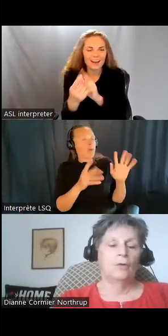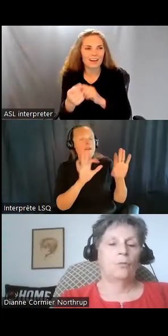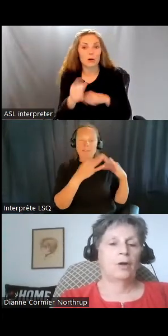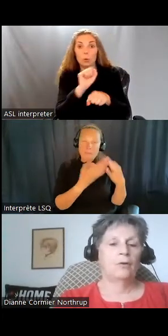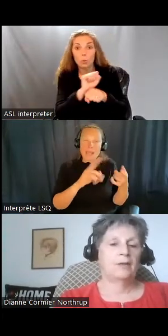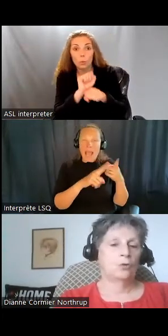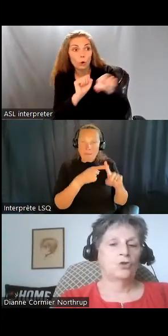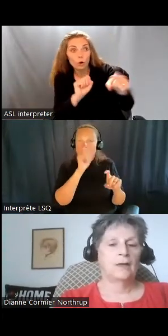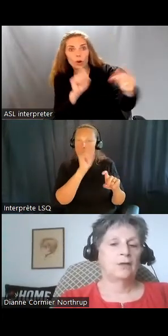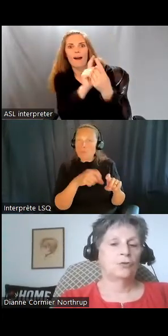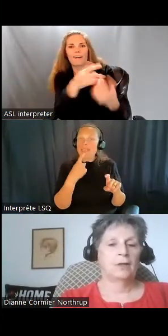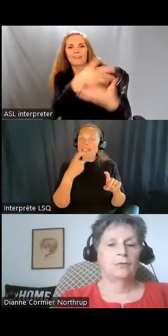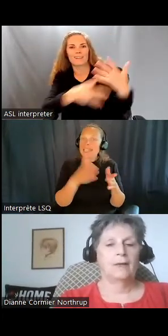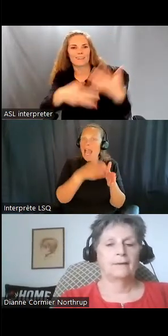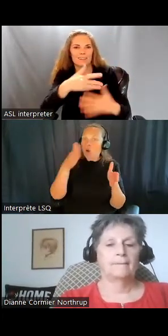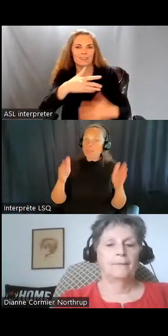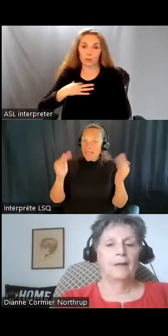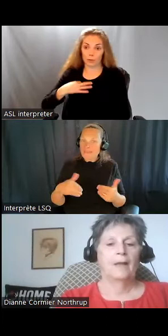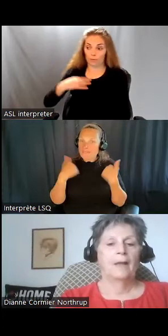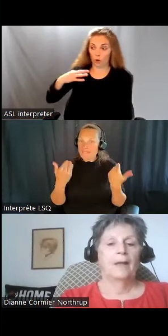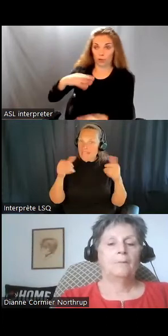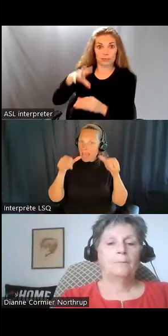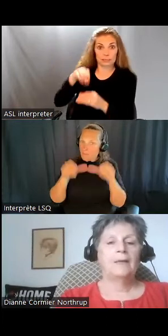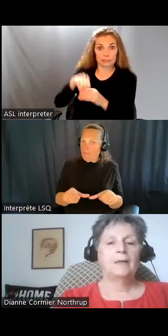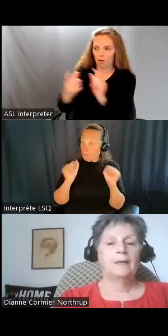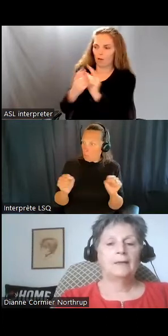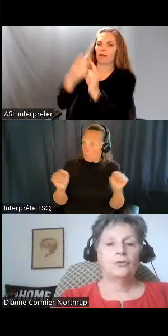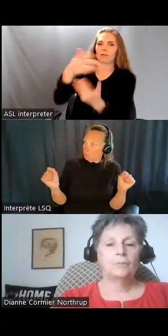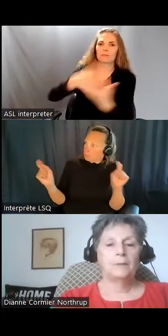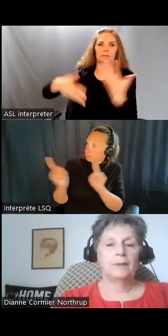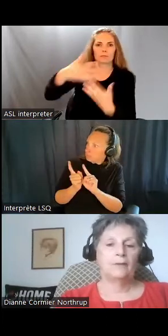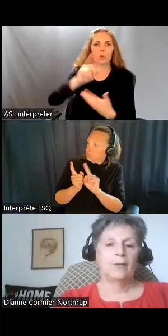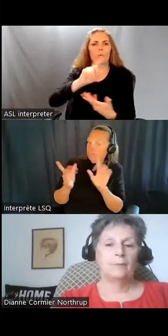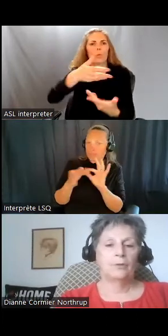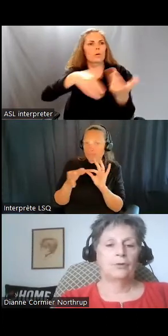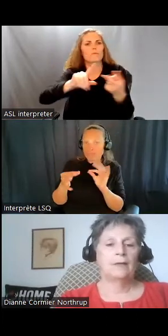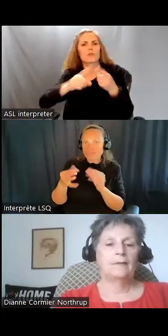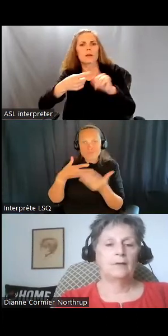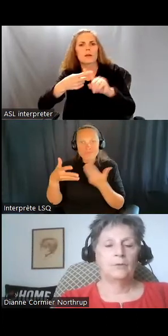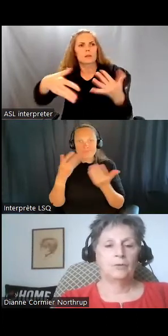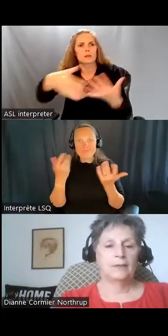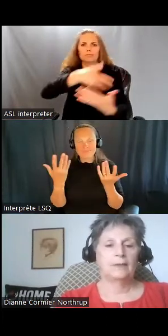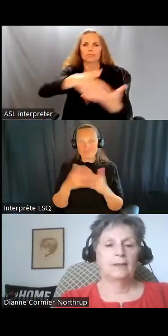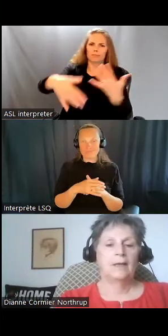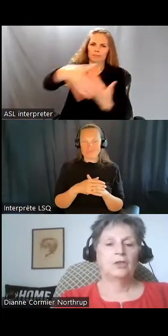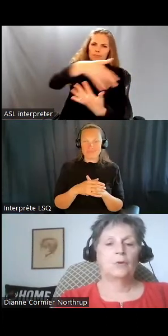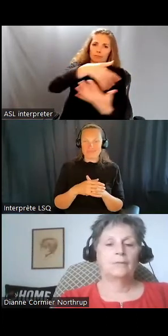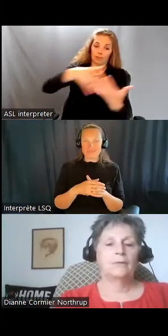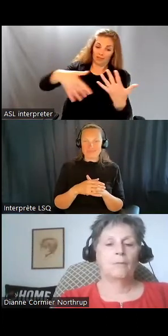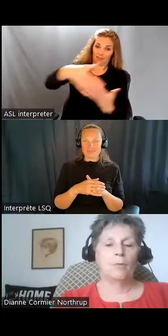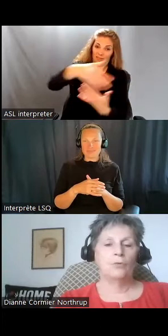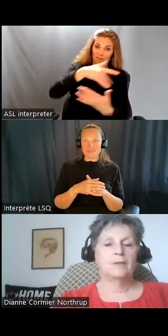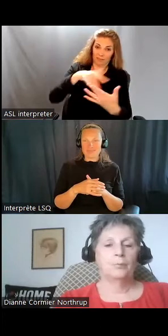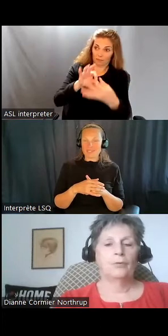amis, là où ils travaillent, où ils font du bénévolat, là où ils ont dans des activités récréatives et être lié à des personnes dans leur